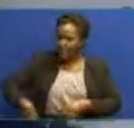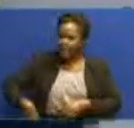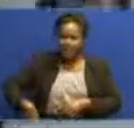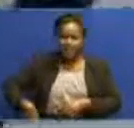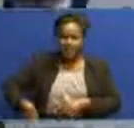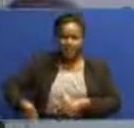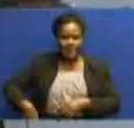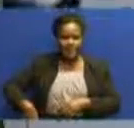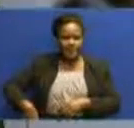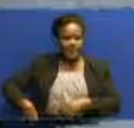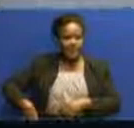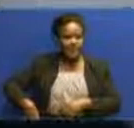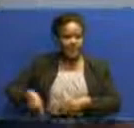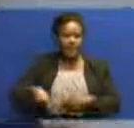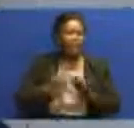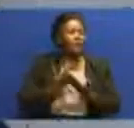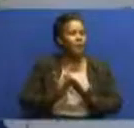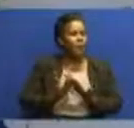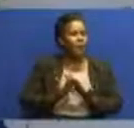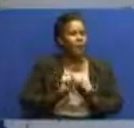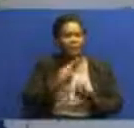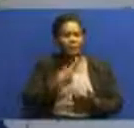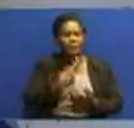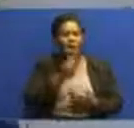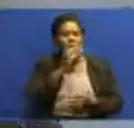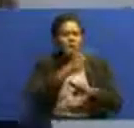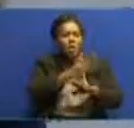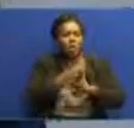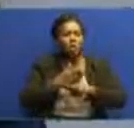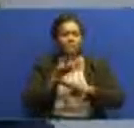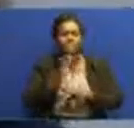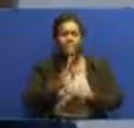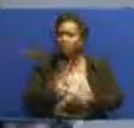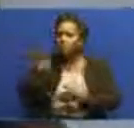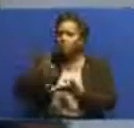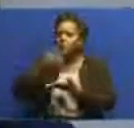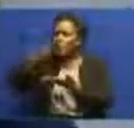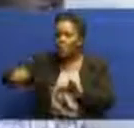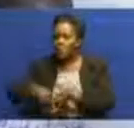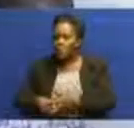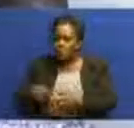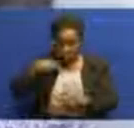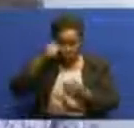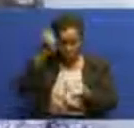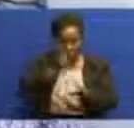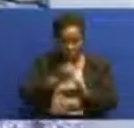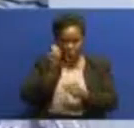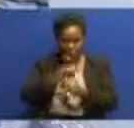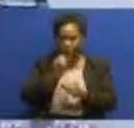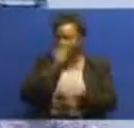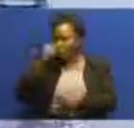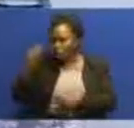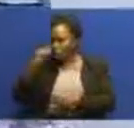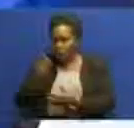Anasema atika kampuni flani usiende. Ofisi yangu inafanya uchunguzi katika maine Ohio. Kwa kurugenzi ambao